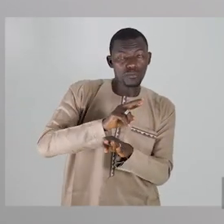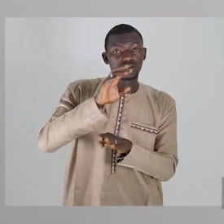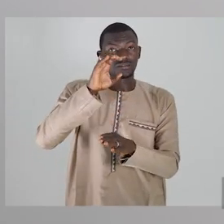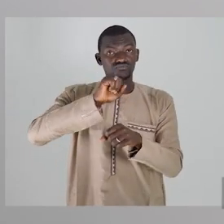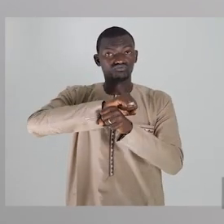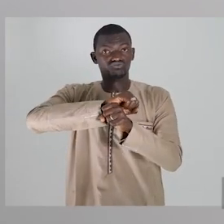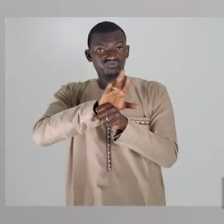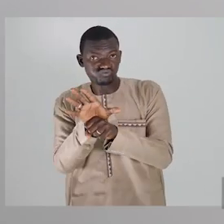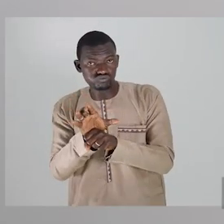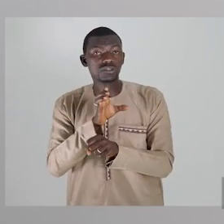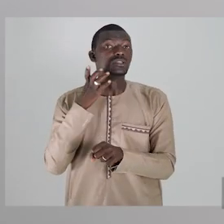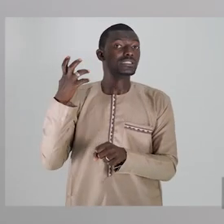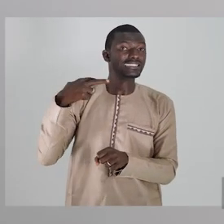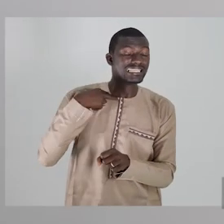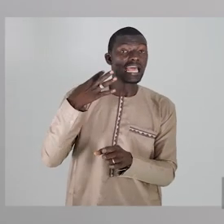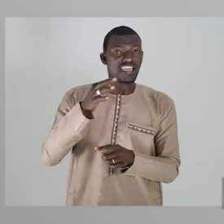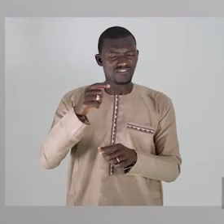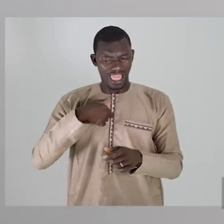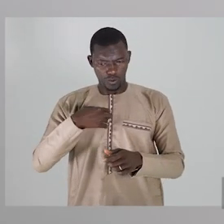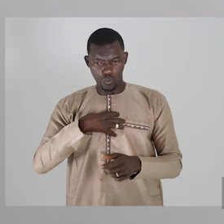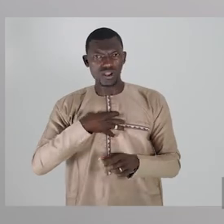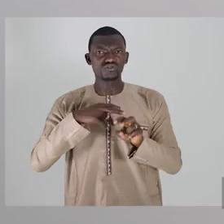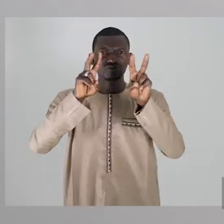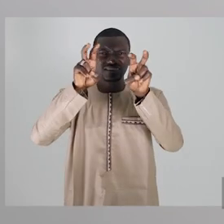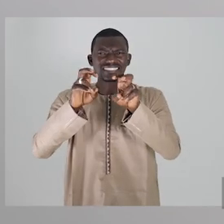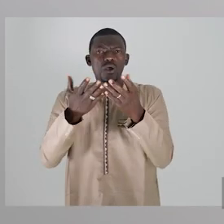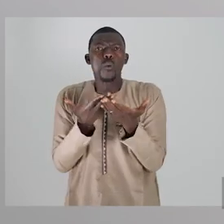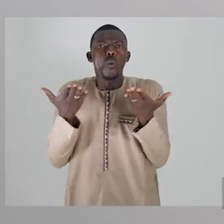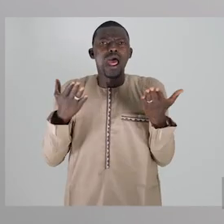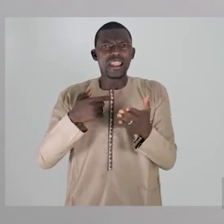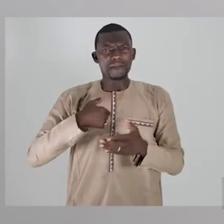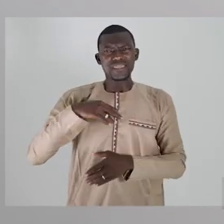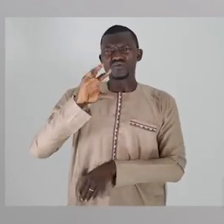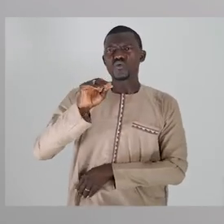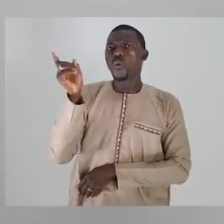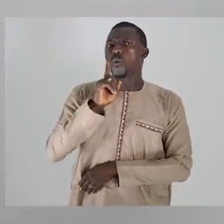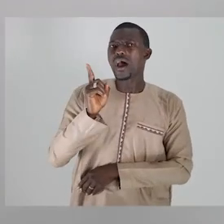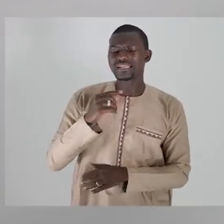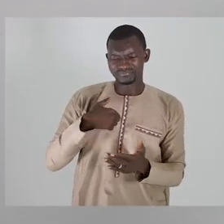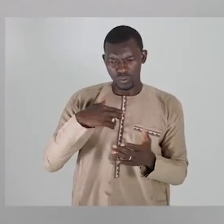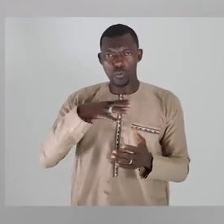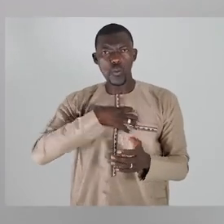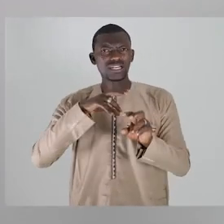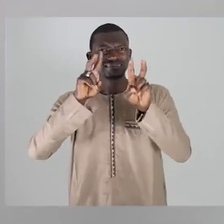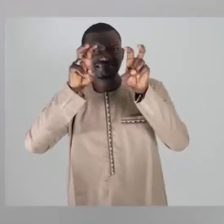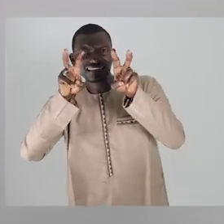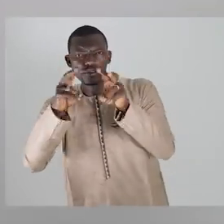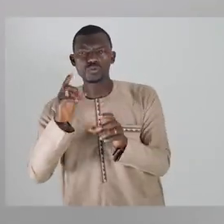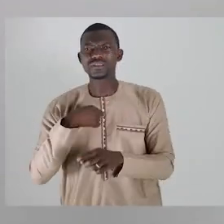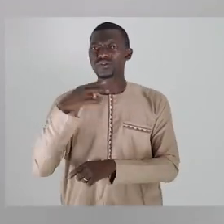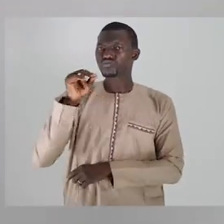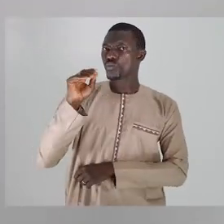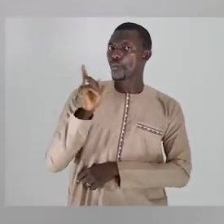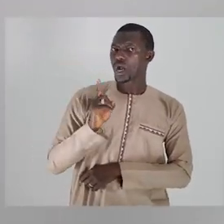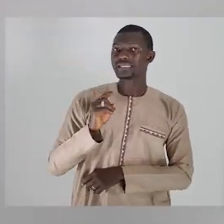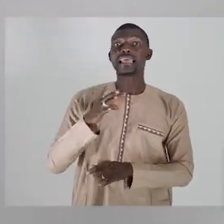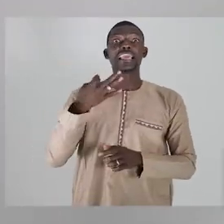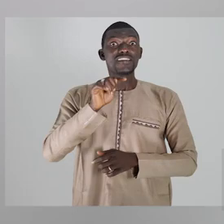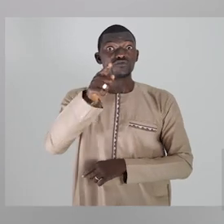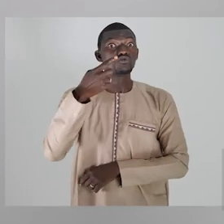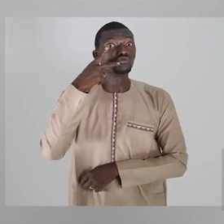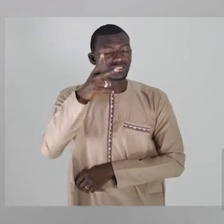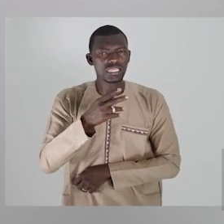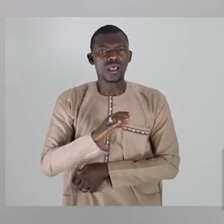ma ada hodoyi enoku muandanta o covid-19 no hala afermu. Simifalama wistu gol. Kohono miwata. So